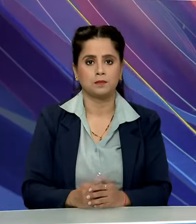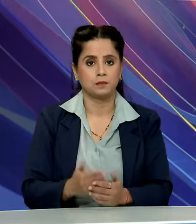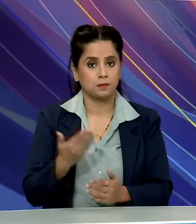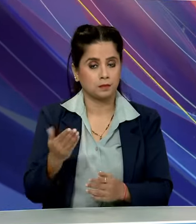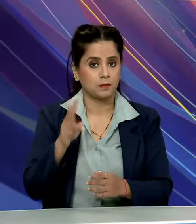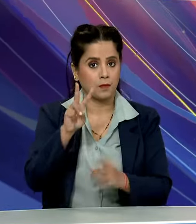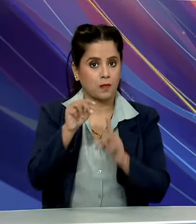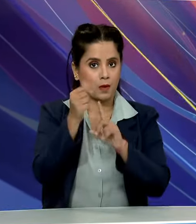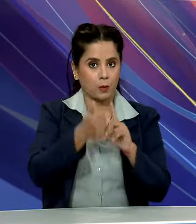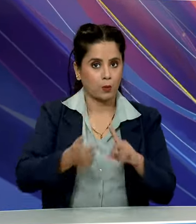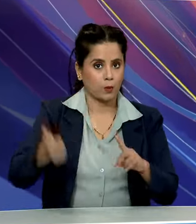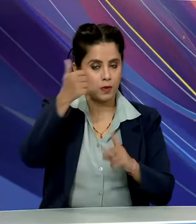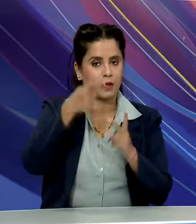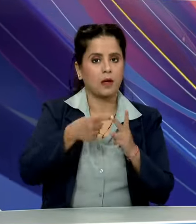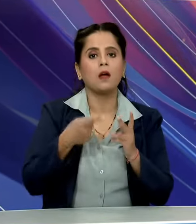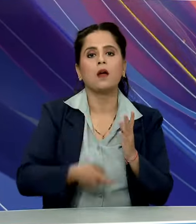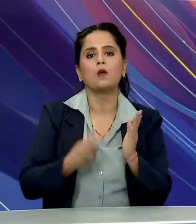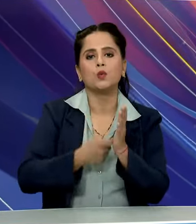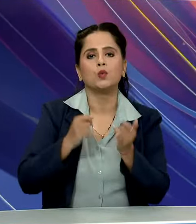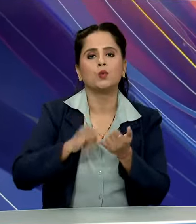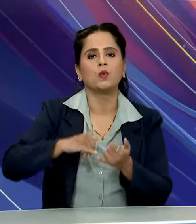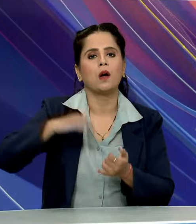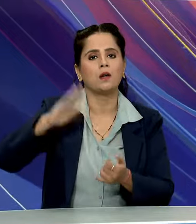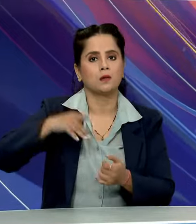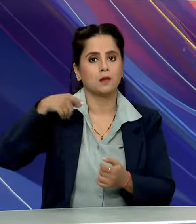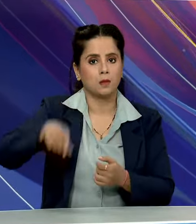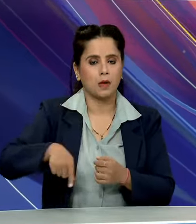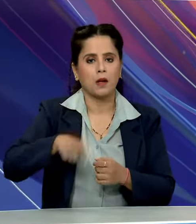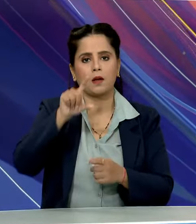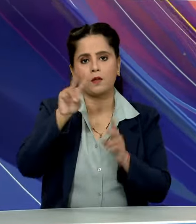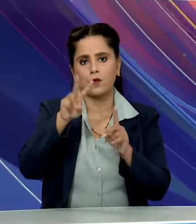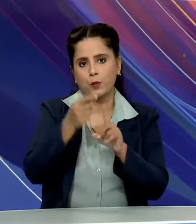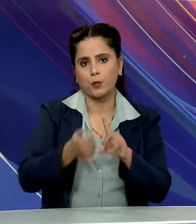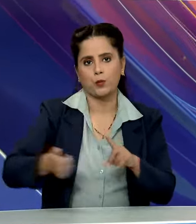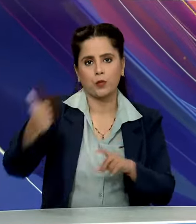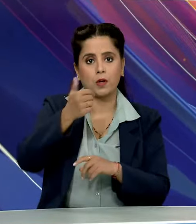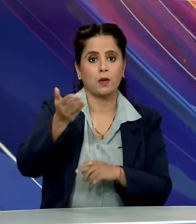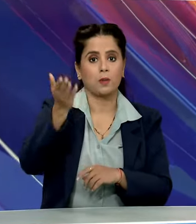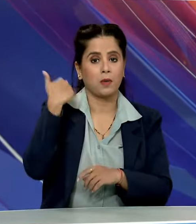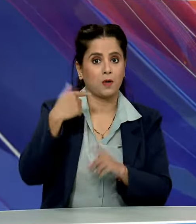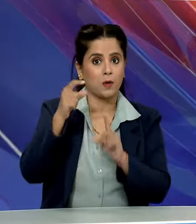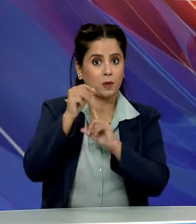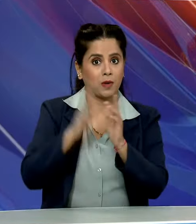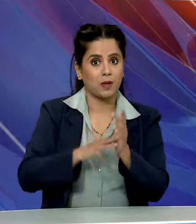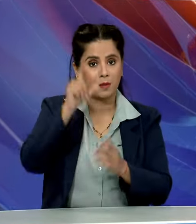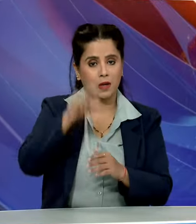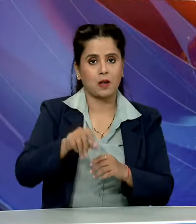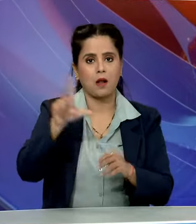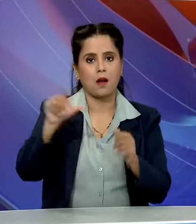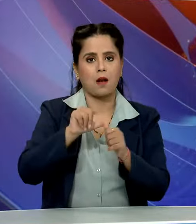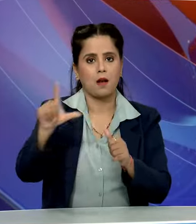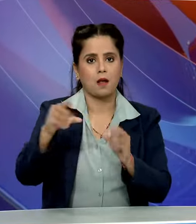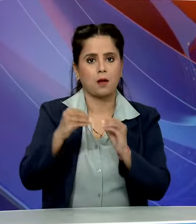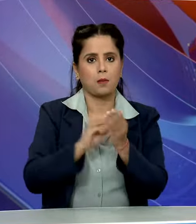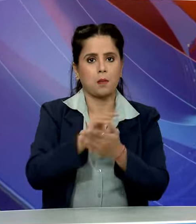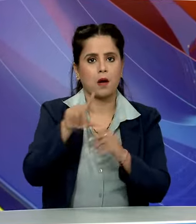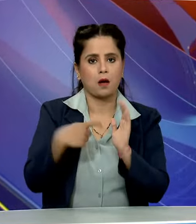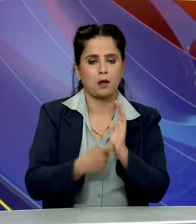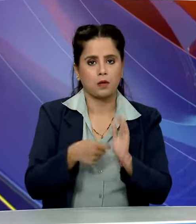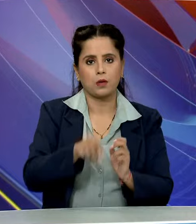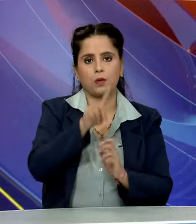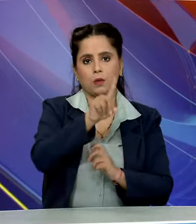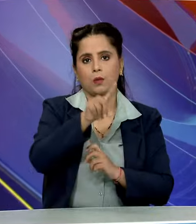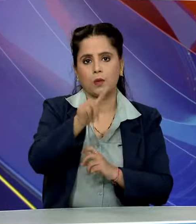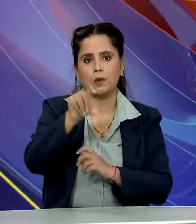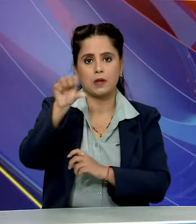मयोपराश्ट्रपती और राज़ुखा के सभापती जगदीब धनकर ने पूर्फर प्रधान मंत्री लाल बहादर शास्त्री की 119